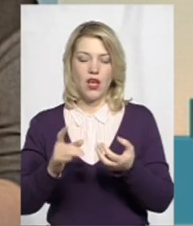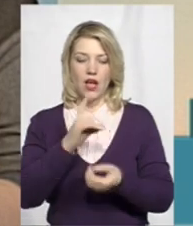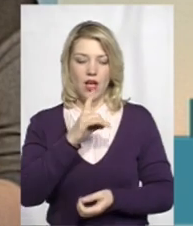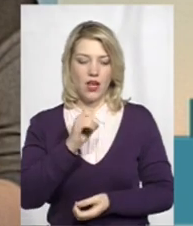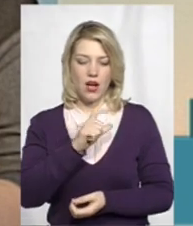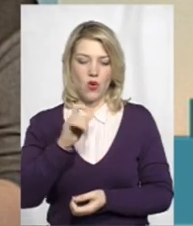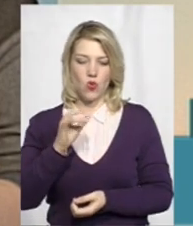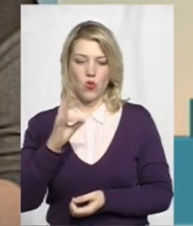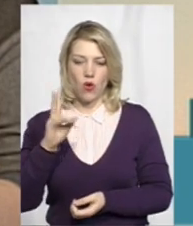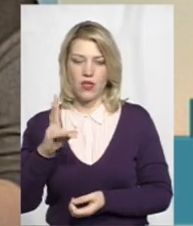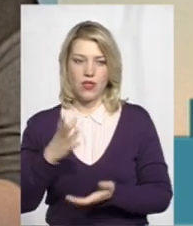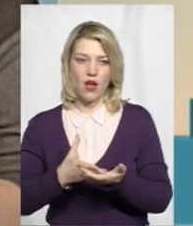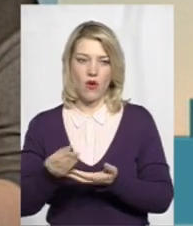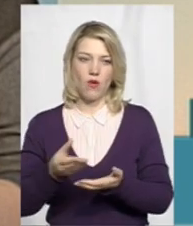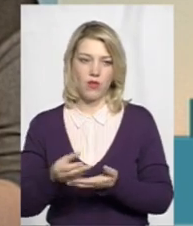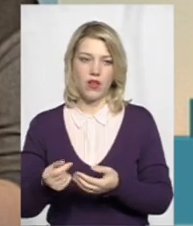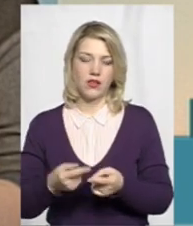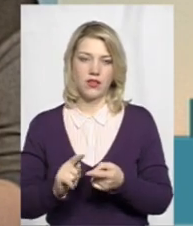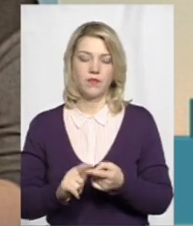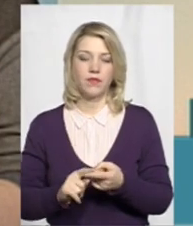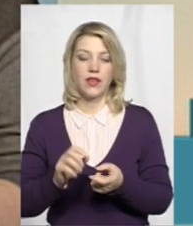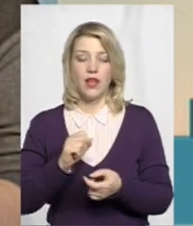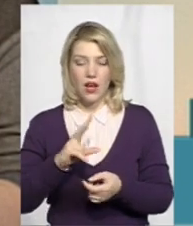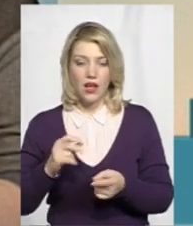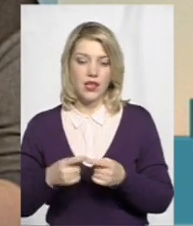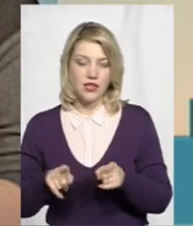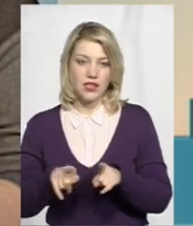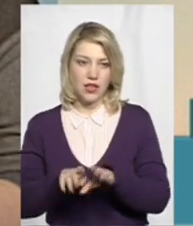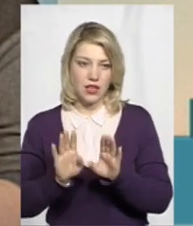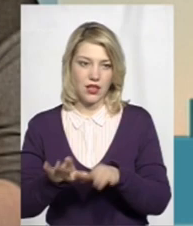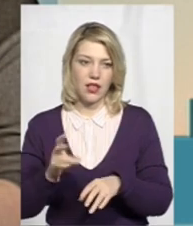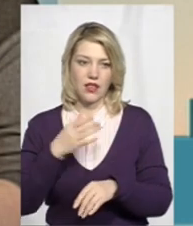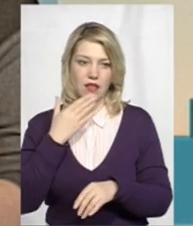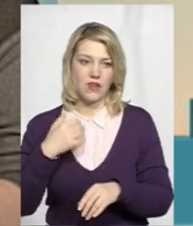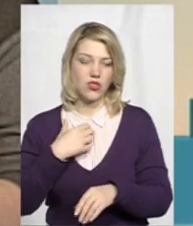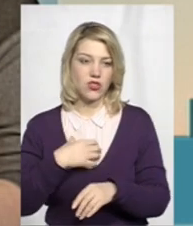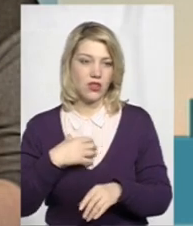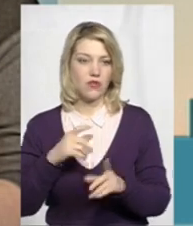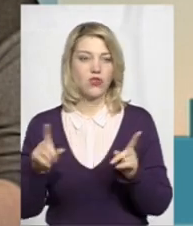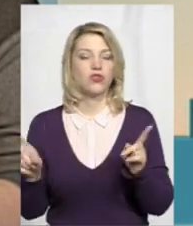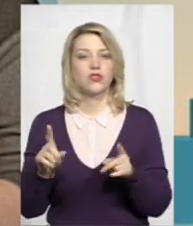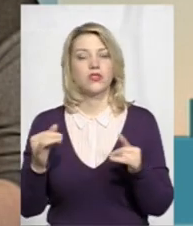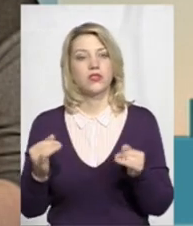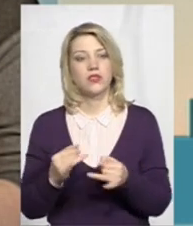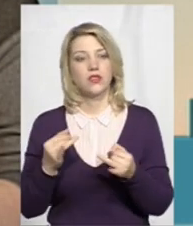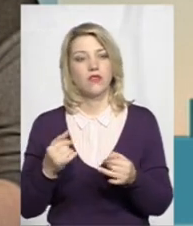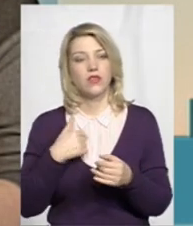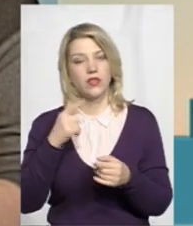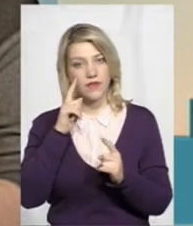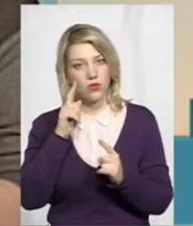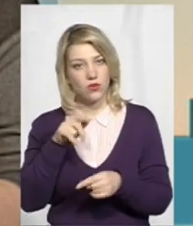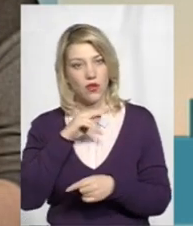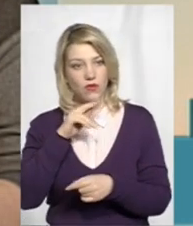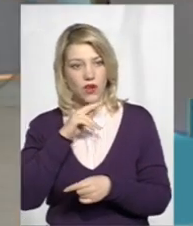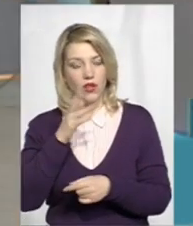Хоча я не просила зробити там ксерокопії, але це таке, в принципі, неважливе. На що цікаве, я звернула